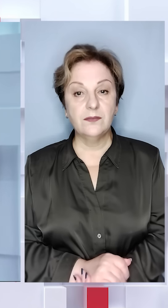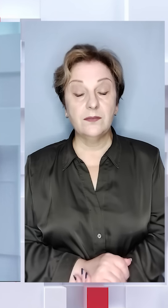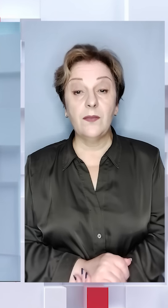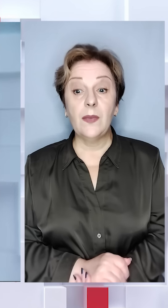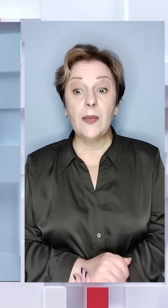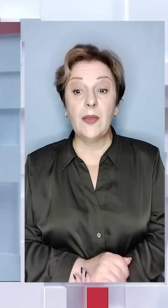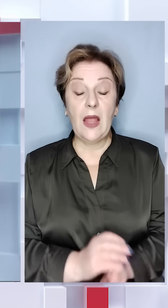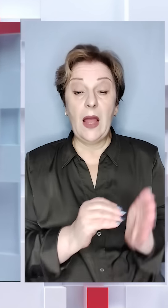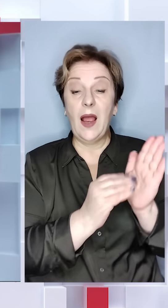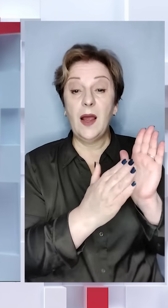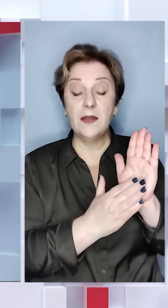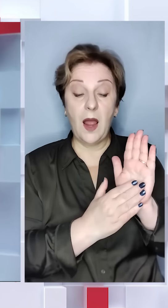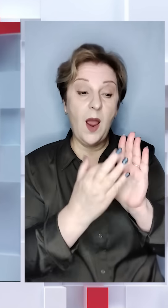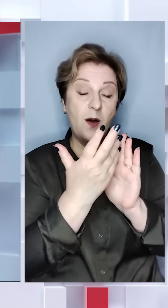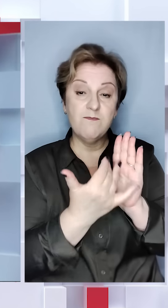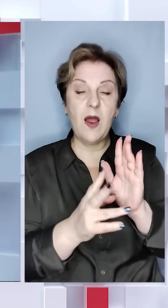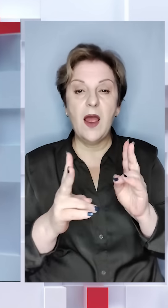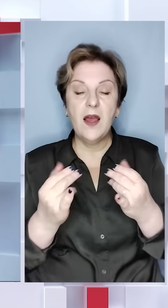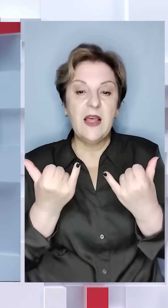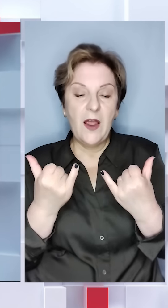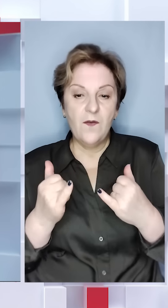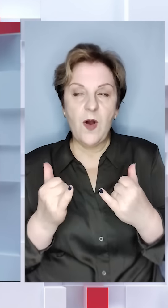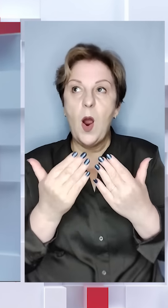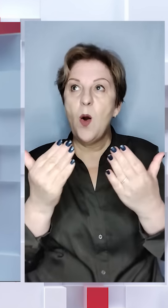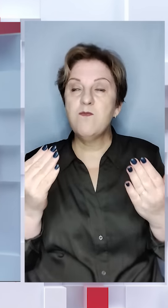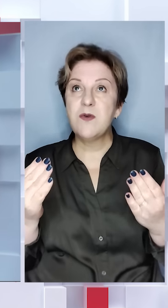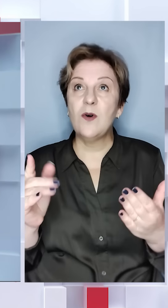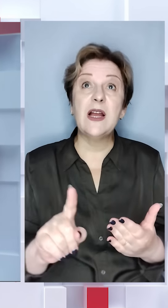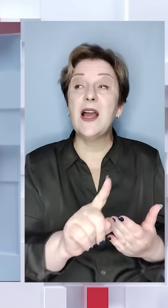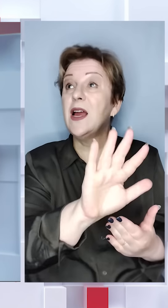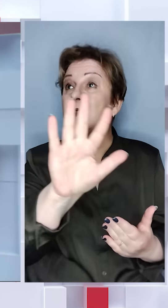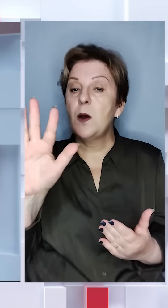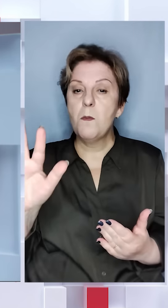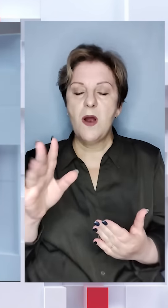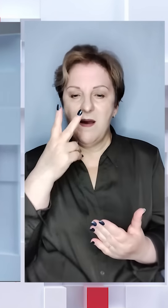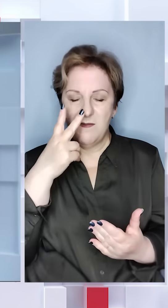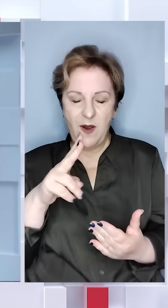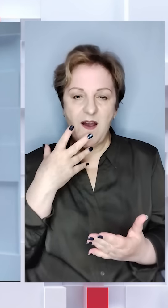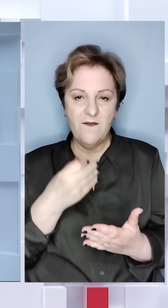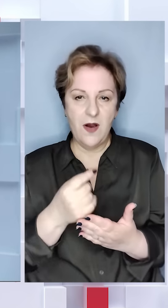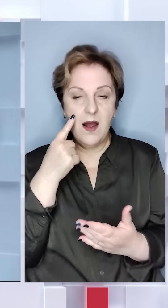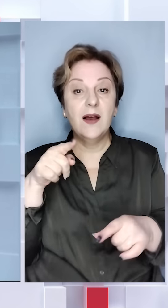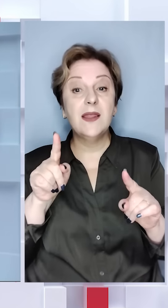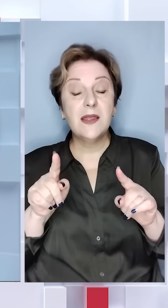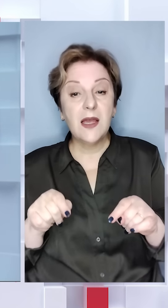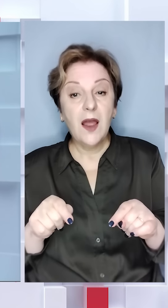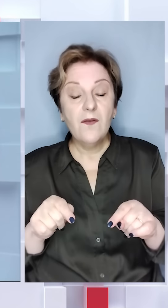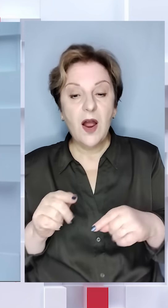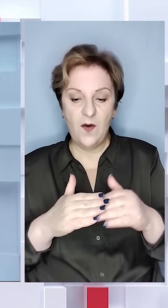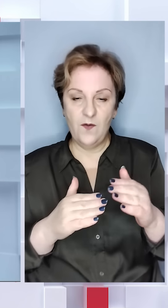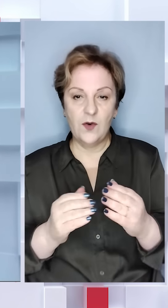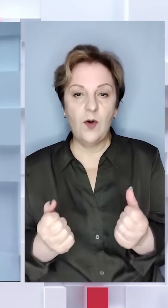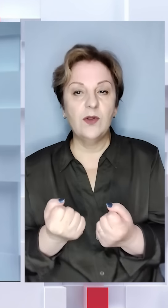І напишіть в коментарях, який найбільш вражаючий музейний експонат вам доводилося бачити на власні очі або навіть тримати в руках.